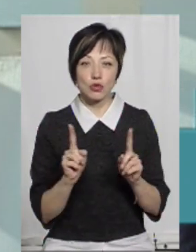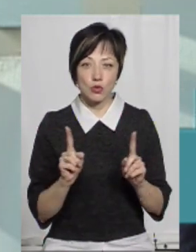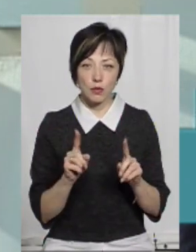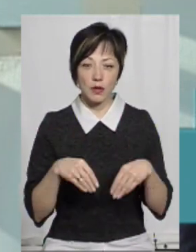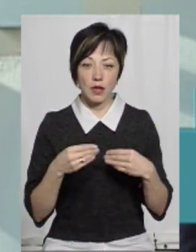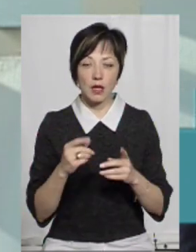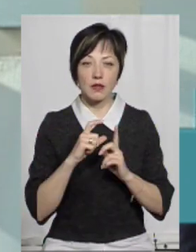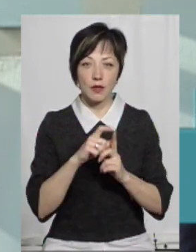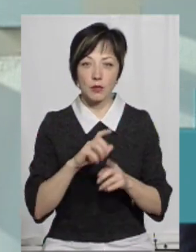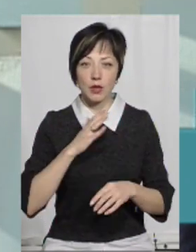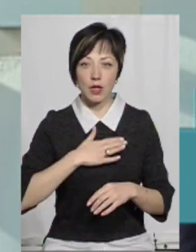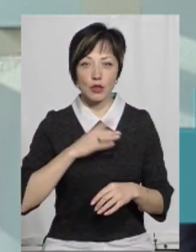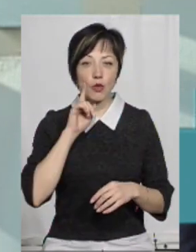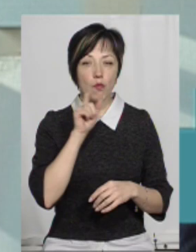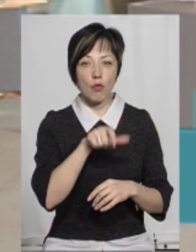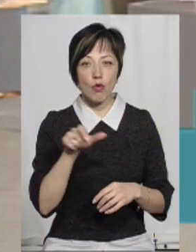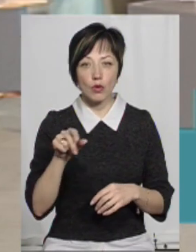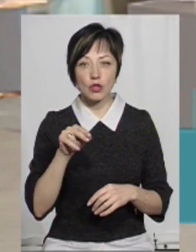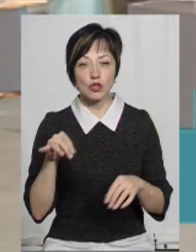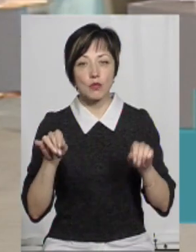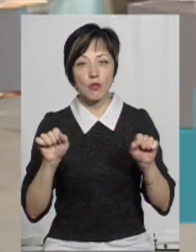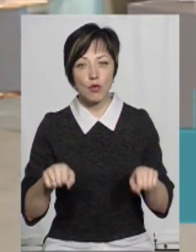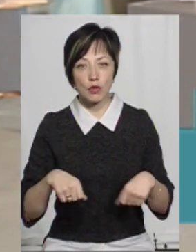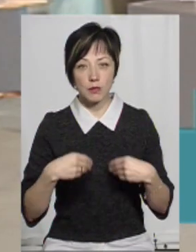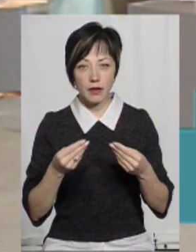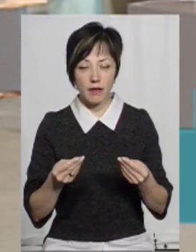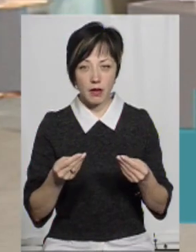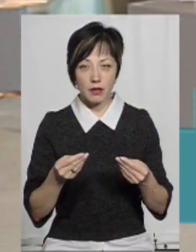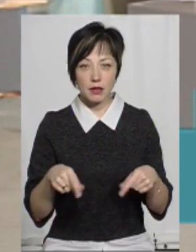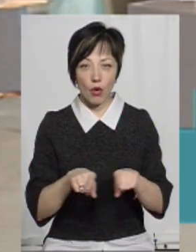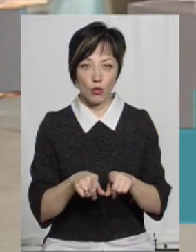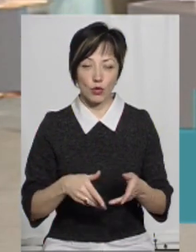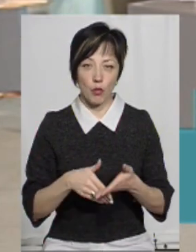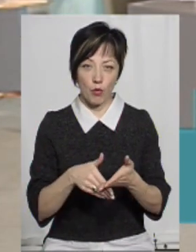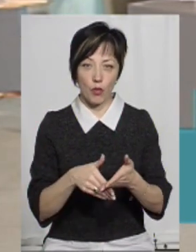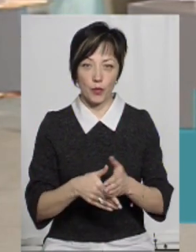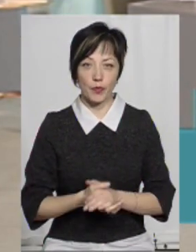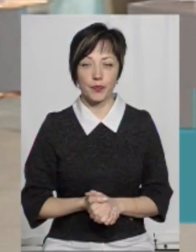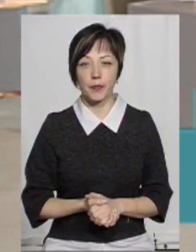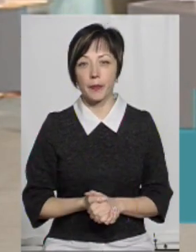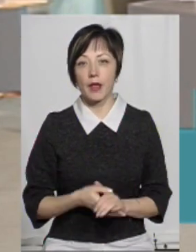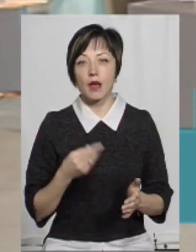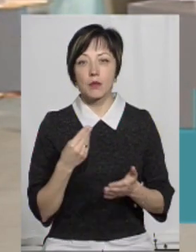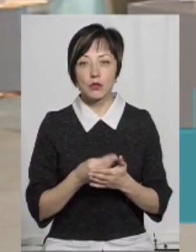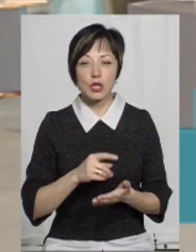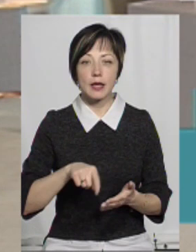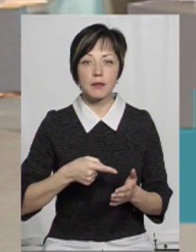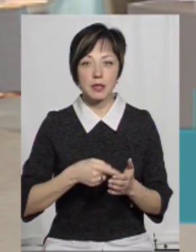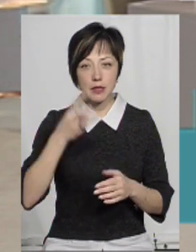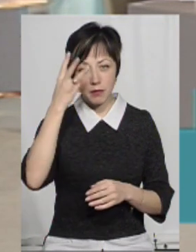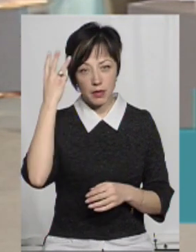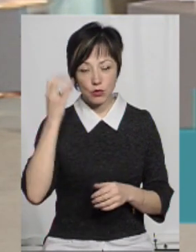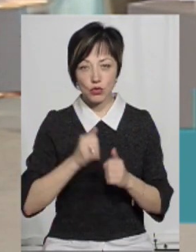дати відповідь нашій молоді, чи ми можемо давати таку допомогу. В бюджеті міста Хмельницького